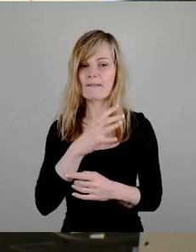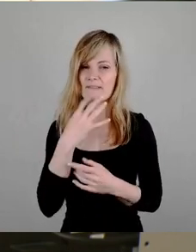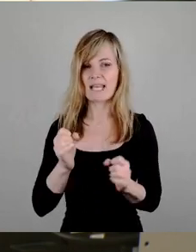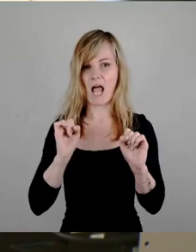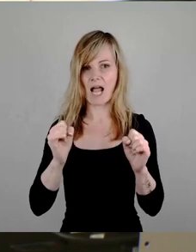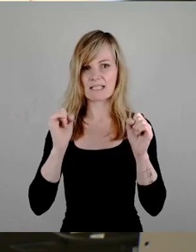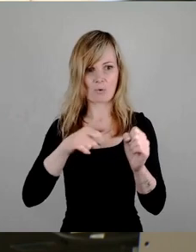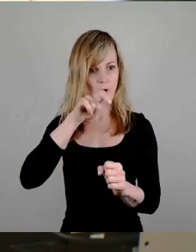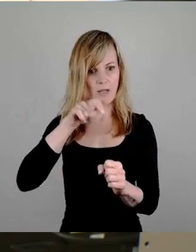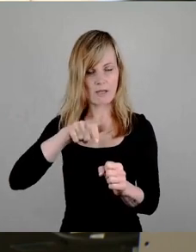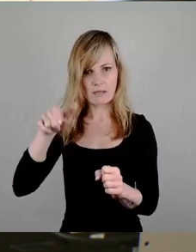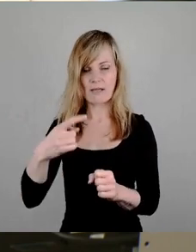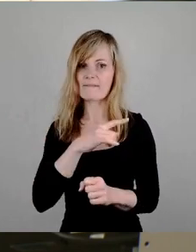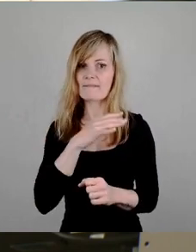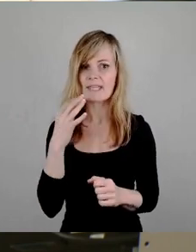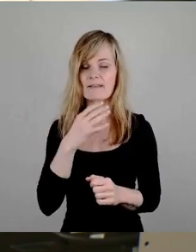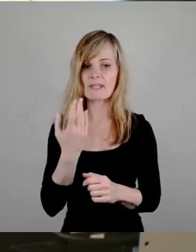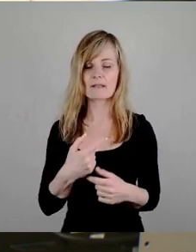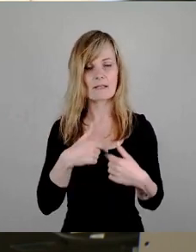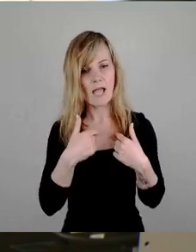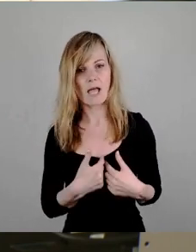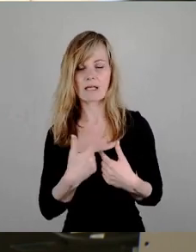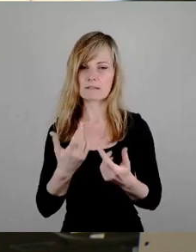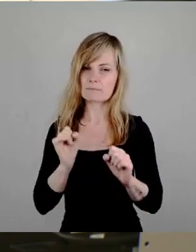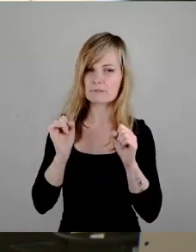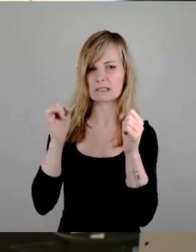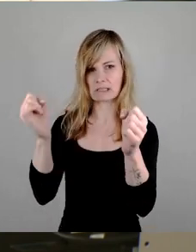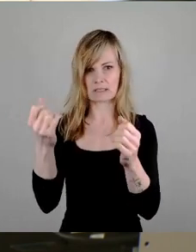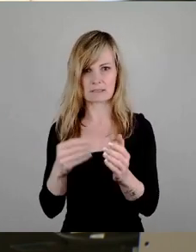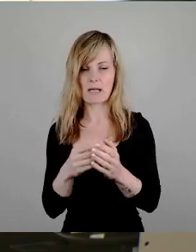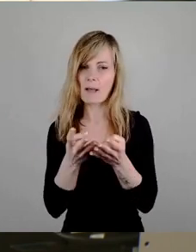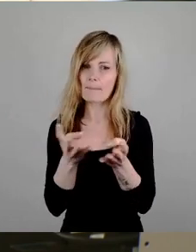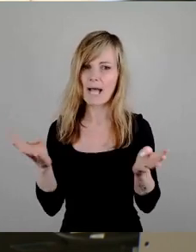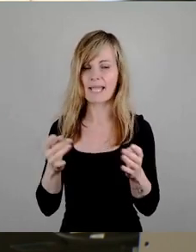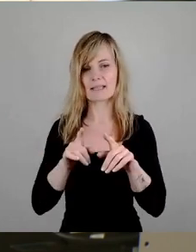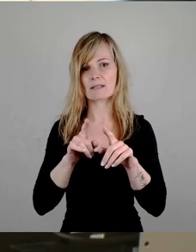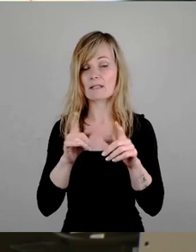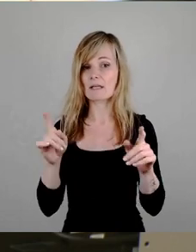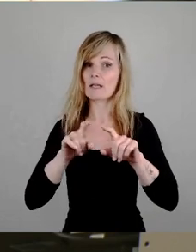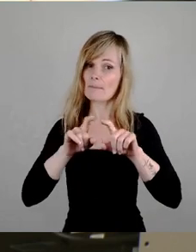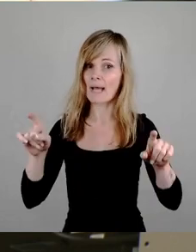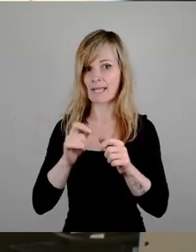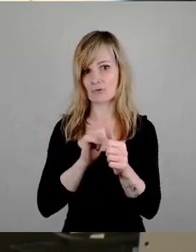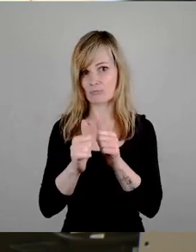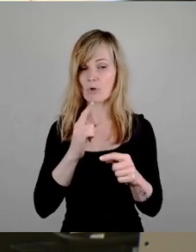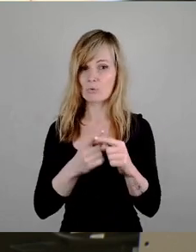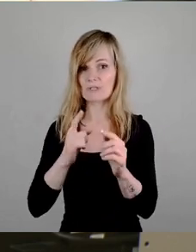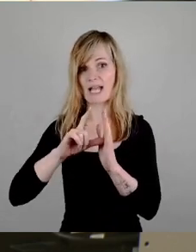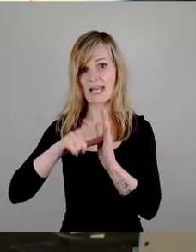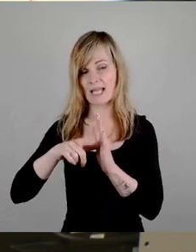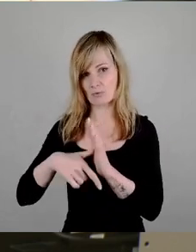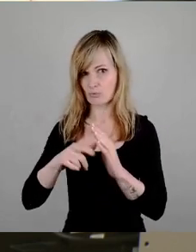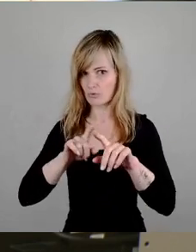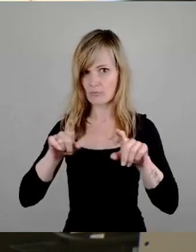viel Herzblut einbringen Jeden Tag im Breitensport, aber im Leistungssport Um die Athleten zu trainieren,